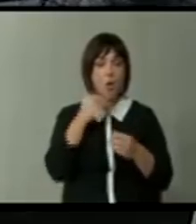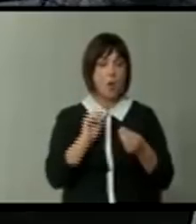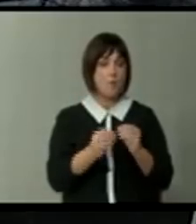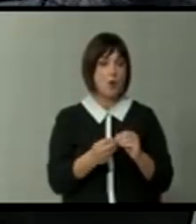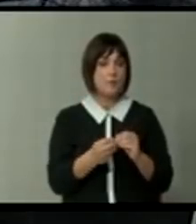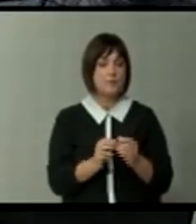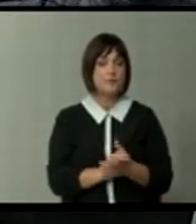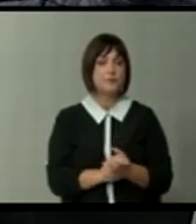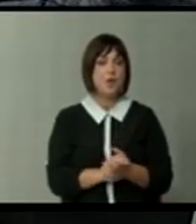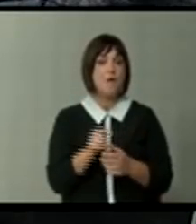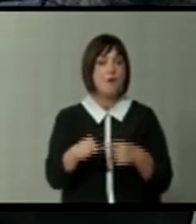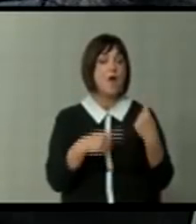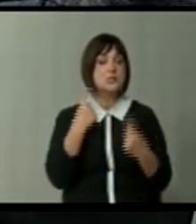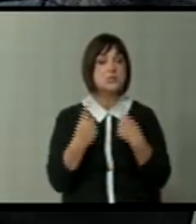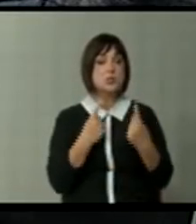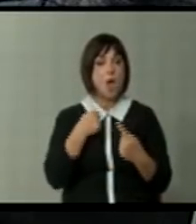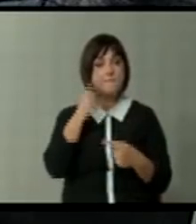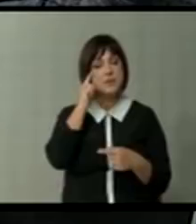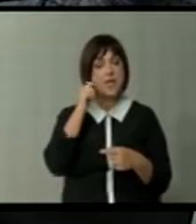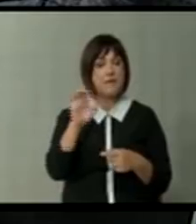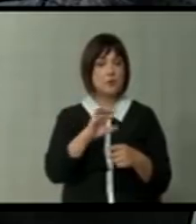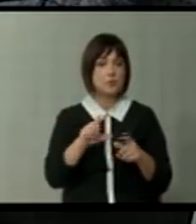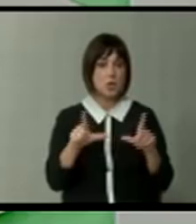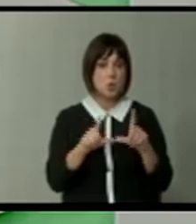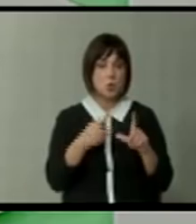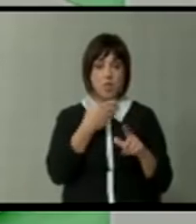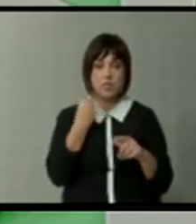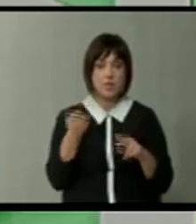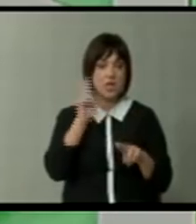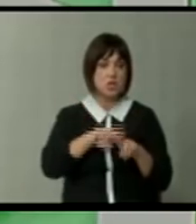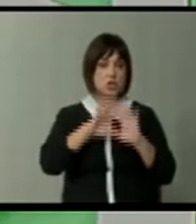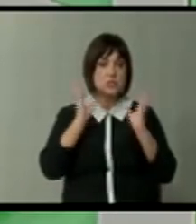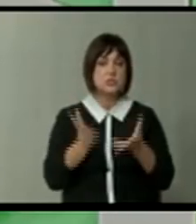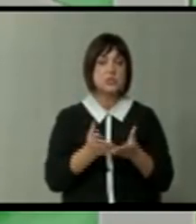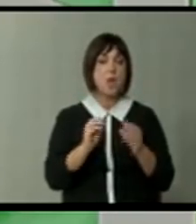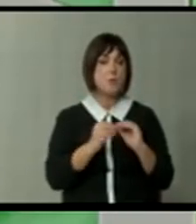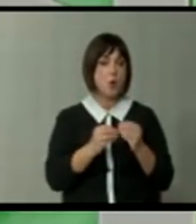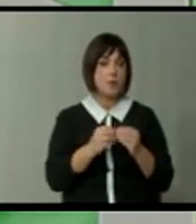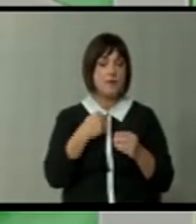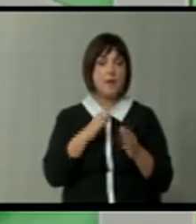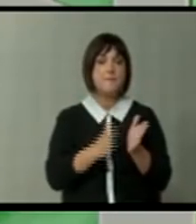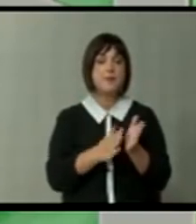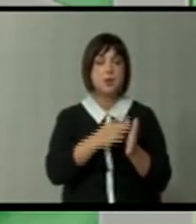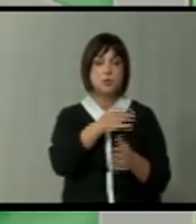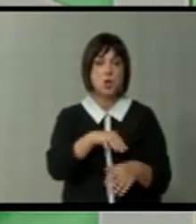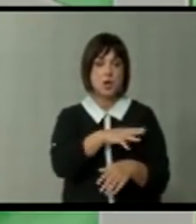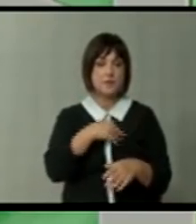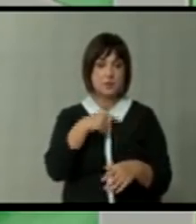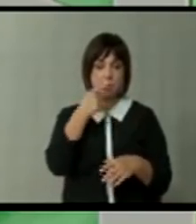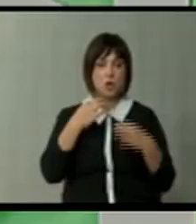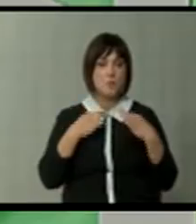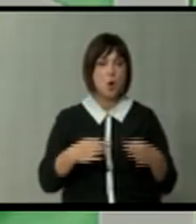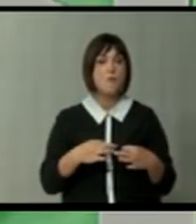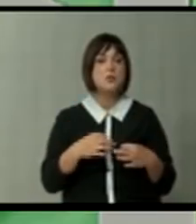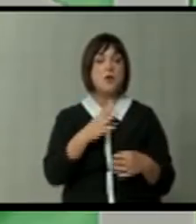Во целова оваа ситуација, мислам дека Европска Тунија нема да ни ги реши сите проблеми. Примерот со Хрватска го спомена професорот. Во